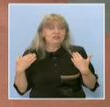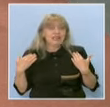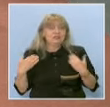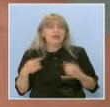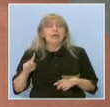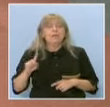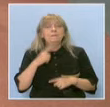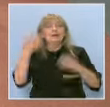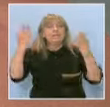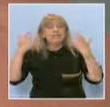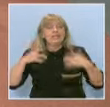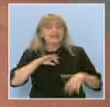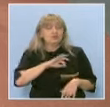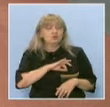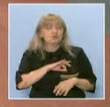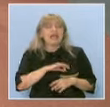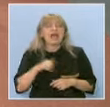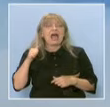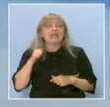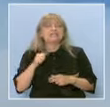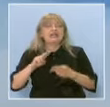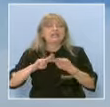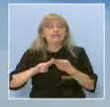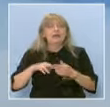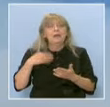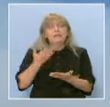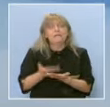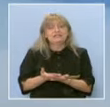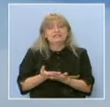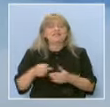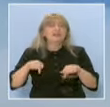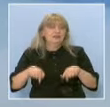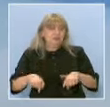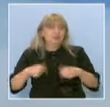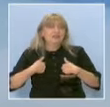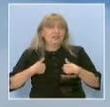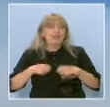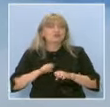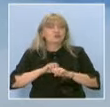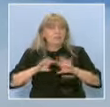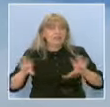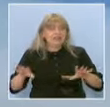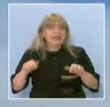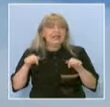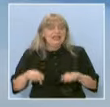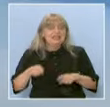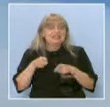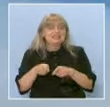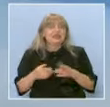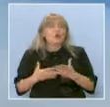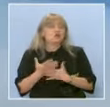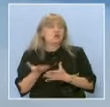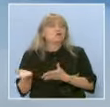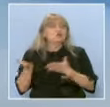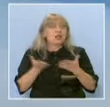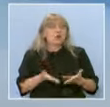Първите резултати от проучването Александър и Василен представиха в студиото на нашето предаване. Днес те отново са гости в Знание